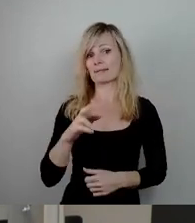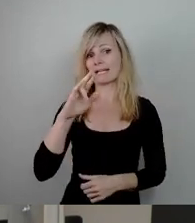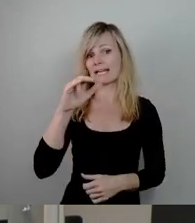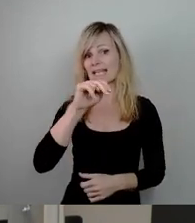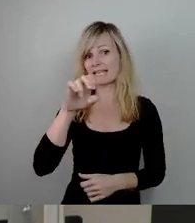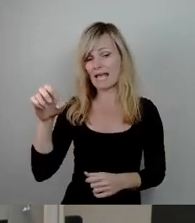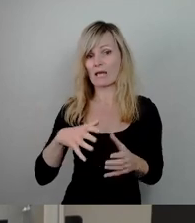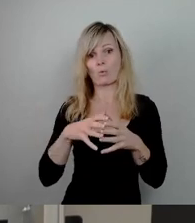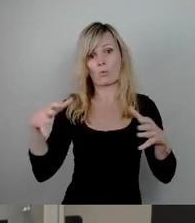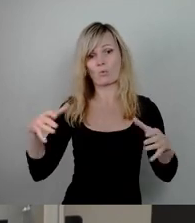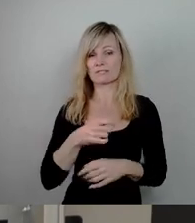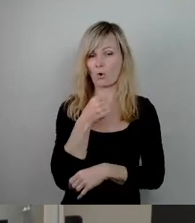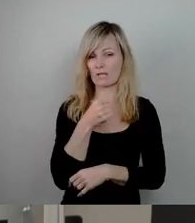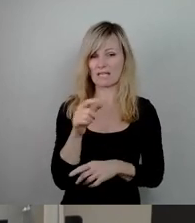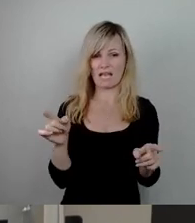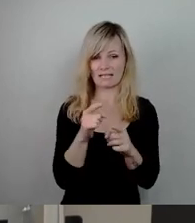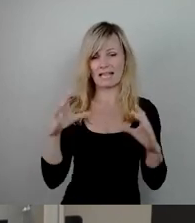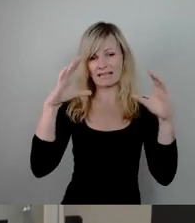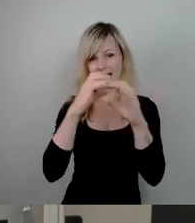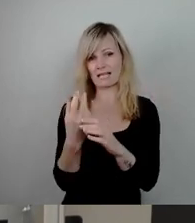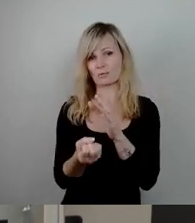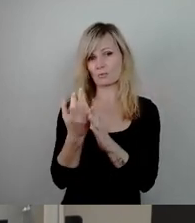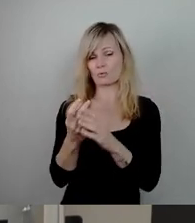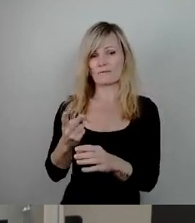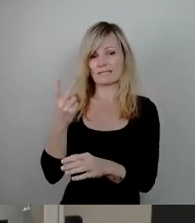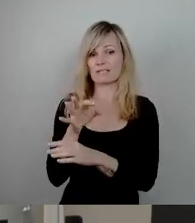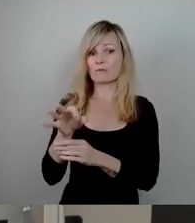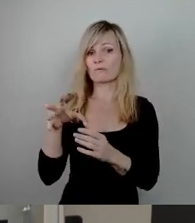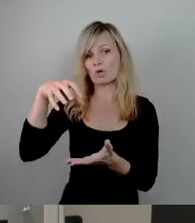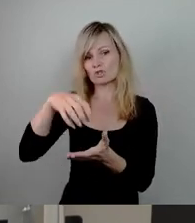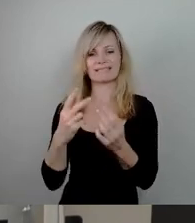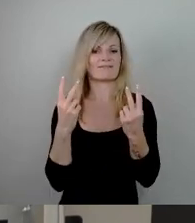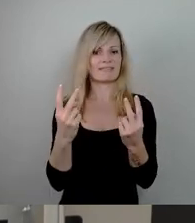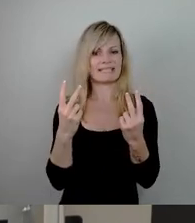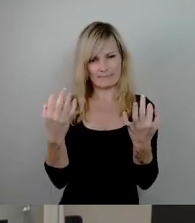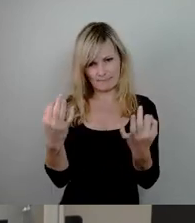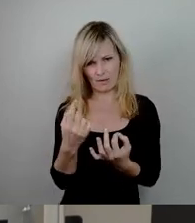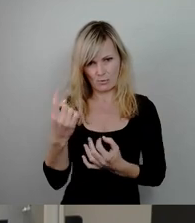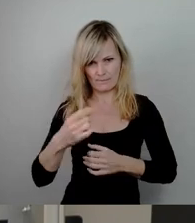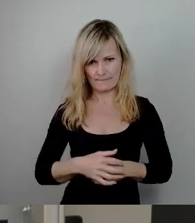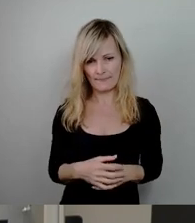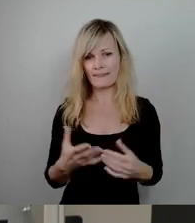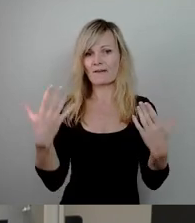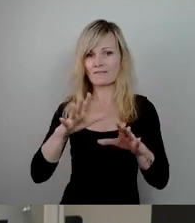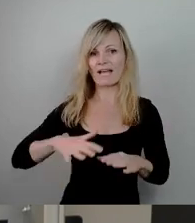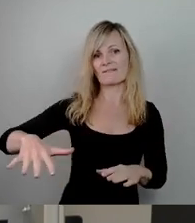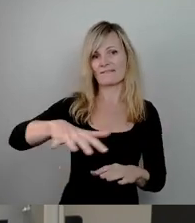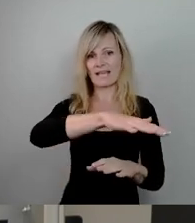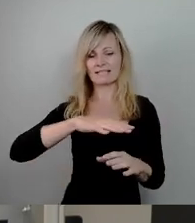dass so eine Nachtkulturvertretung für die Stadt dringend notwendig ist. Bei dem Freiflächenkonzept, also